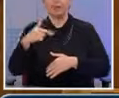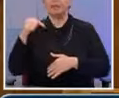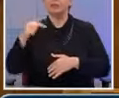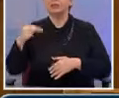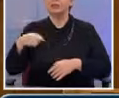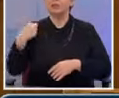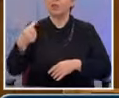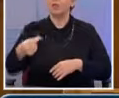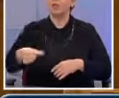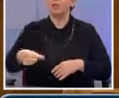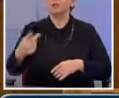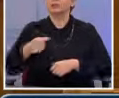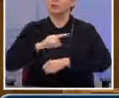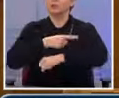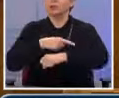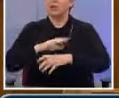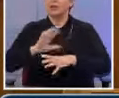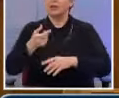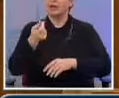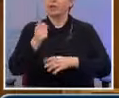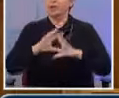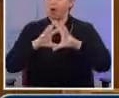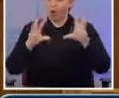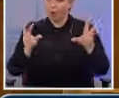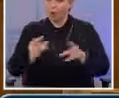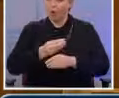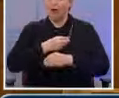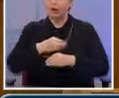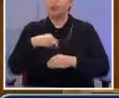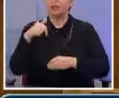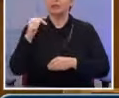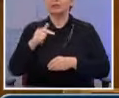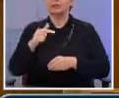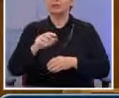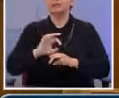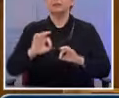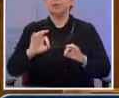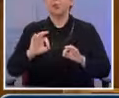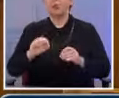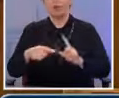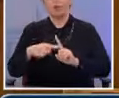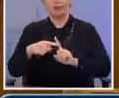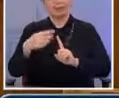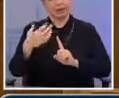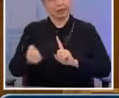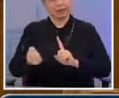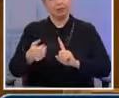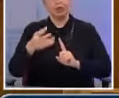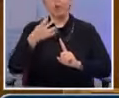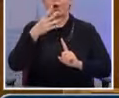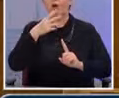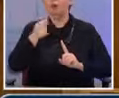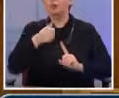της χώρας θα ωφεληθούν σημαντικά από την εκτέλεση του προγράμματος αξιοποίησης της ιδιωτικής